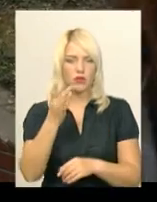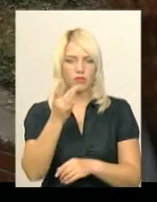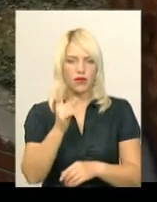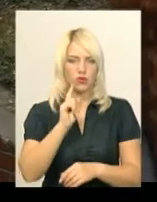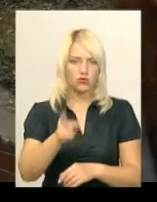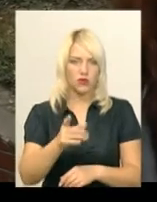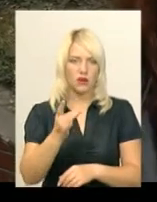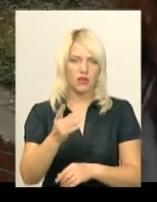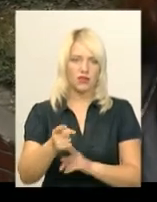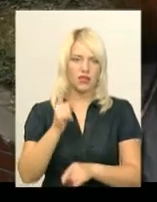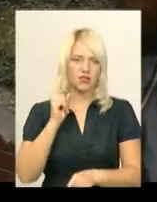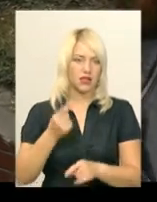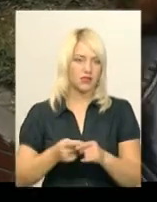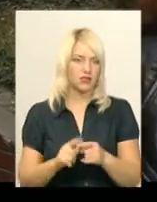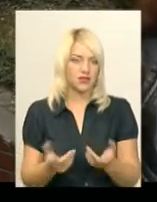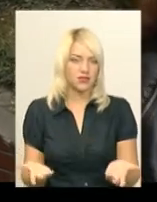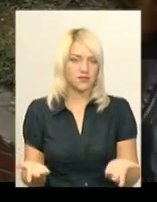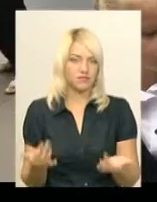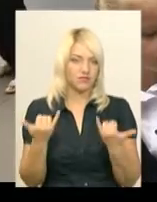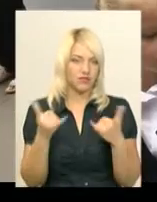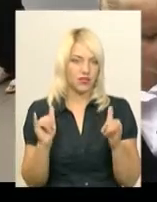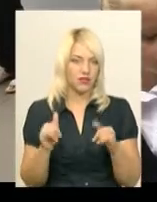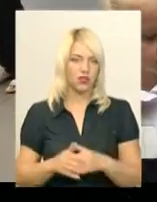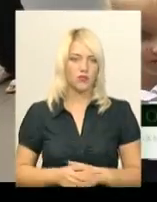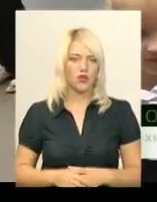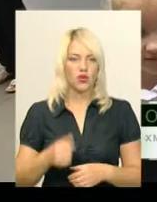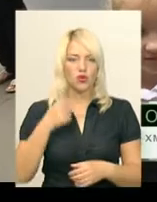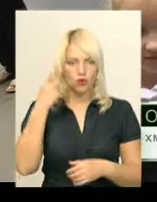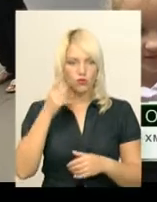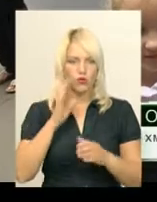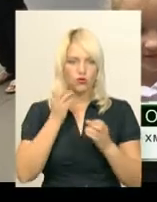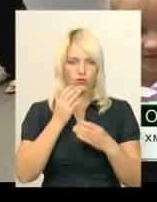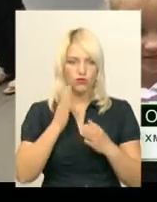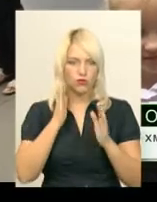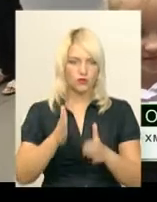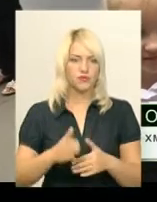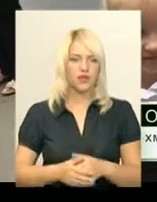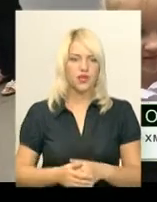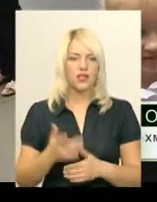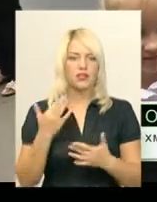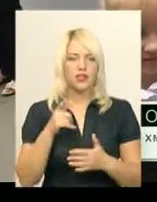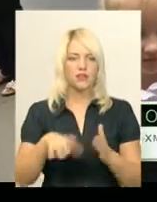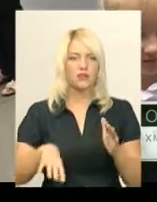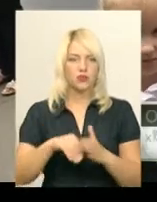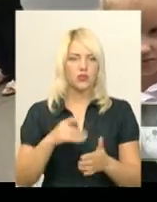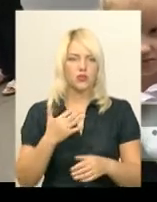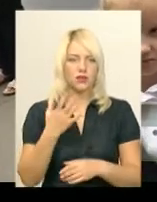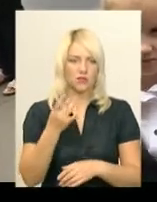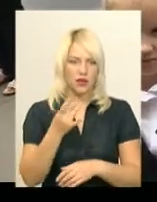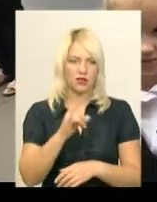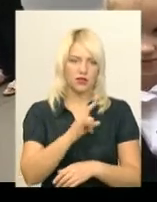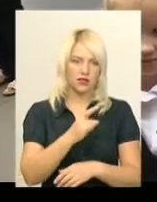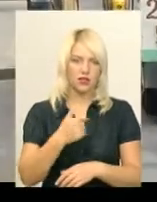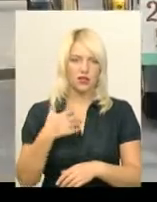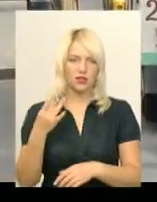туди, а 5 гривень назад – це якось трошки дивно. Думаю, буде хорошо. Зараз скільки ви сплачуєте за приїзду? 5 гривень з дитини, 5